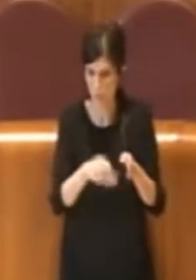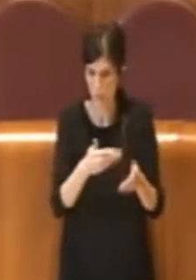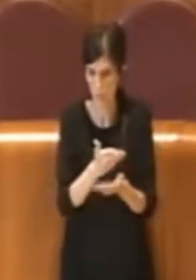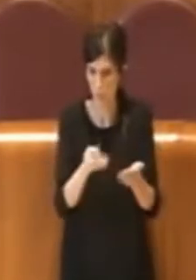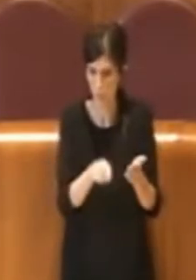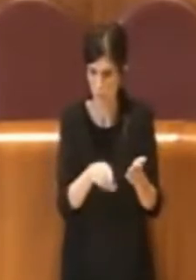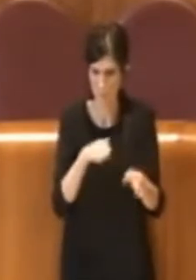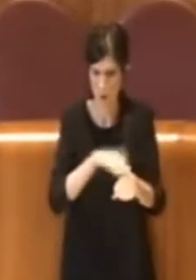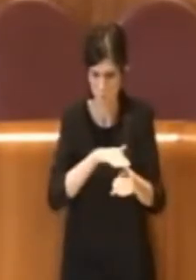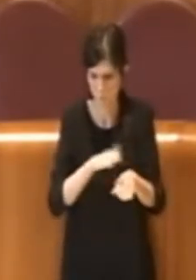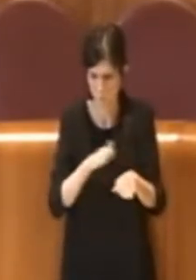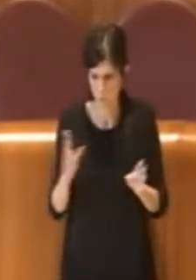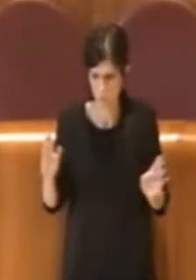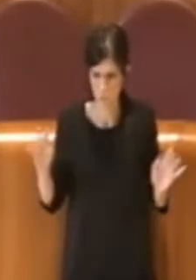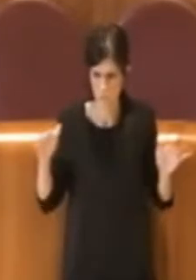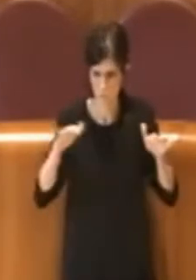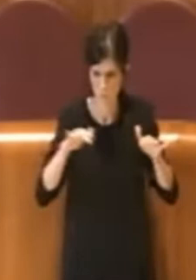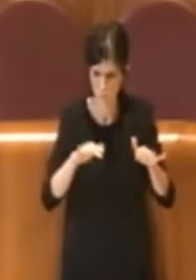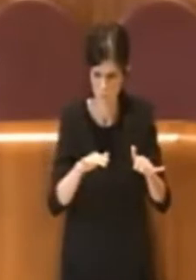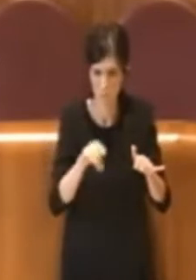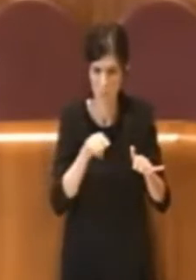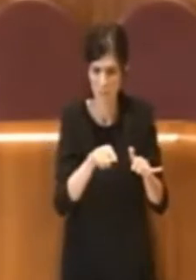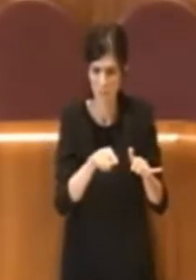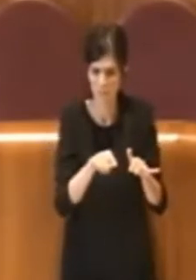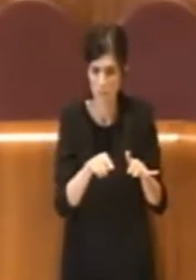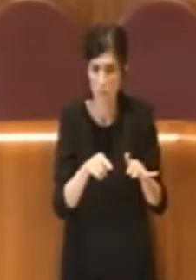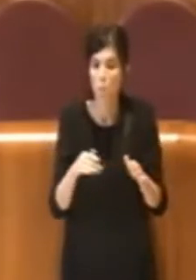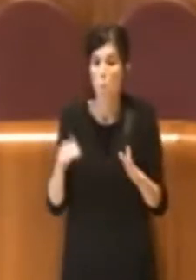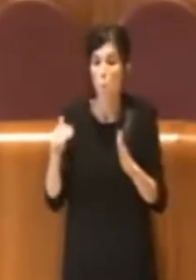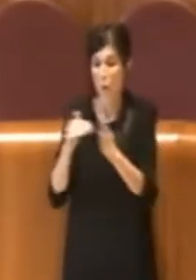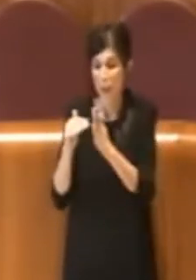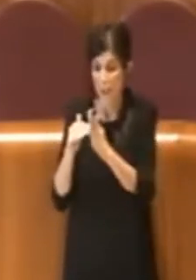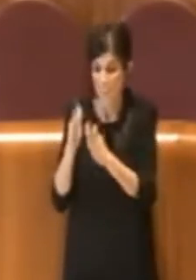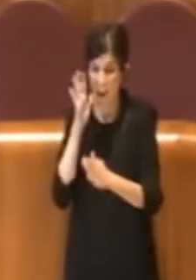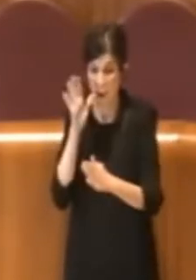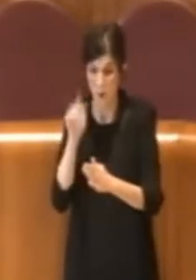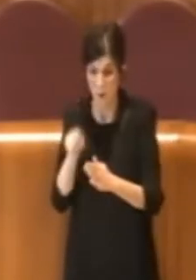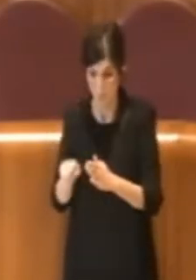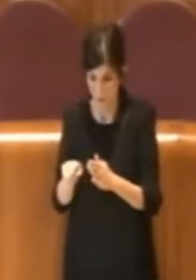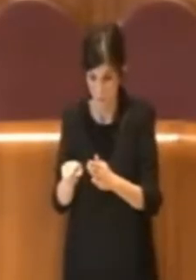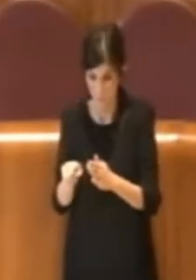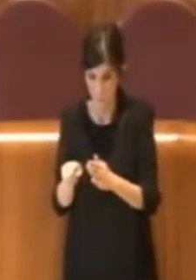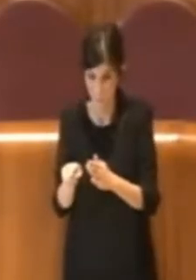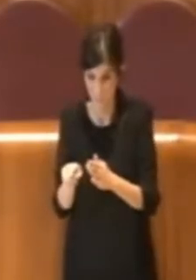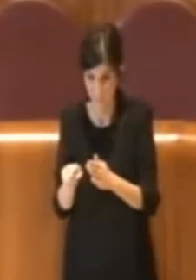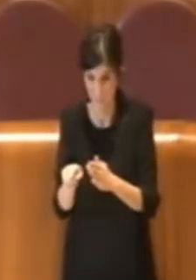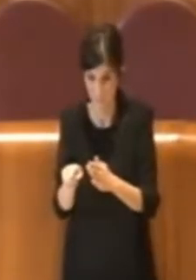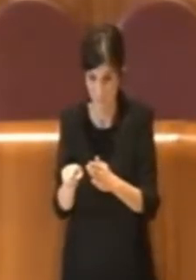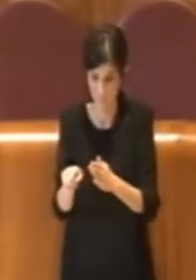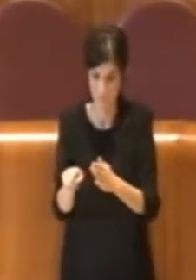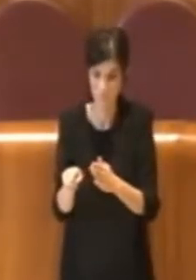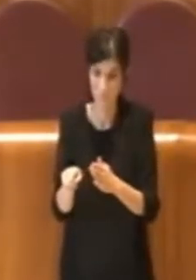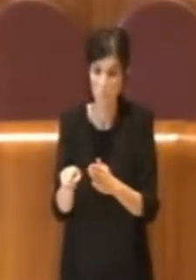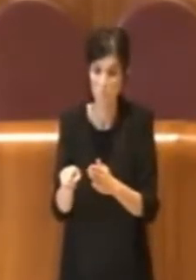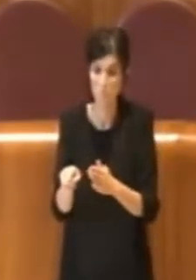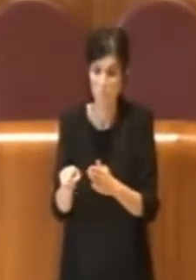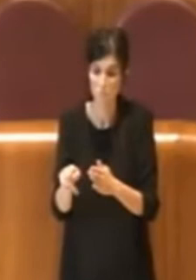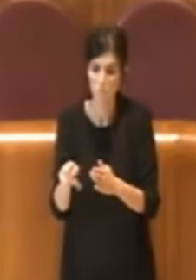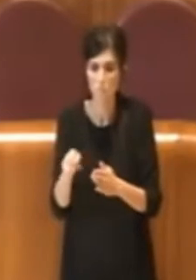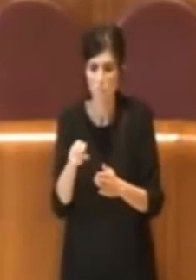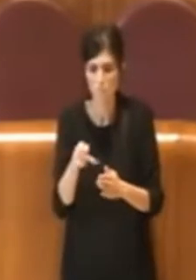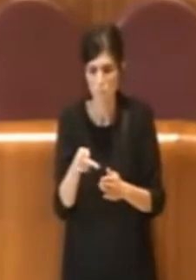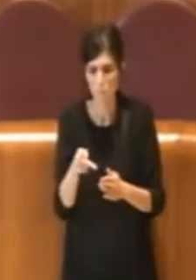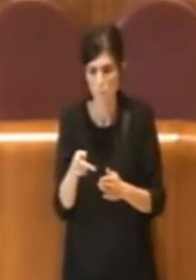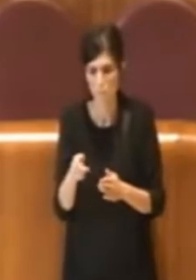la casetta dell'acqua già da sole di per sé dovrebbero incentivare